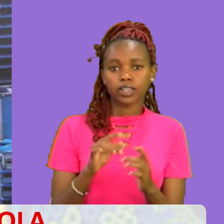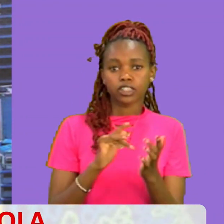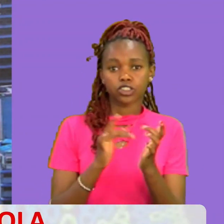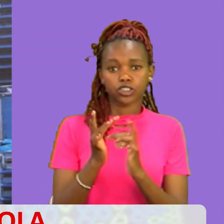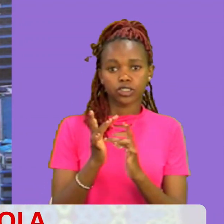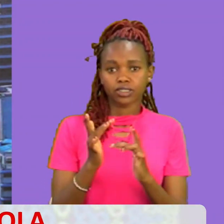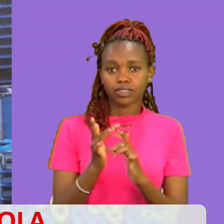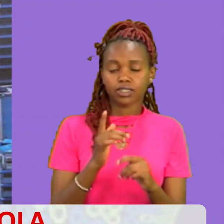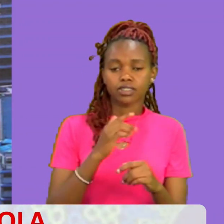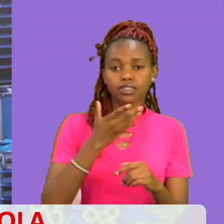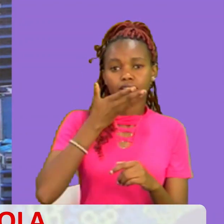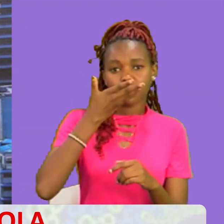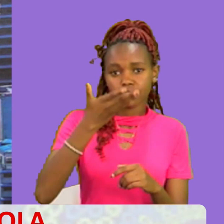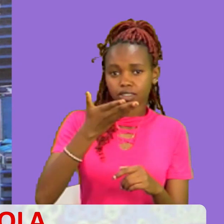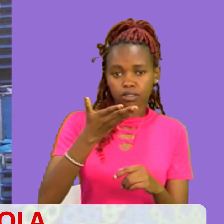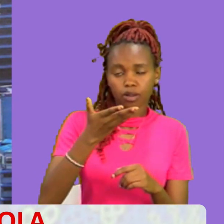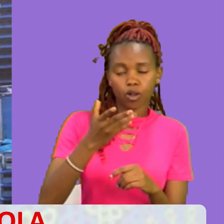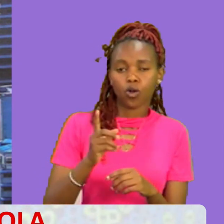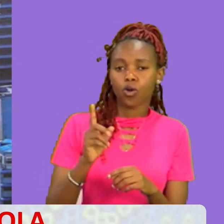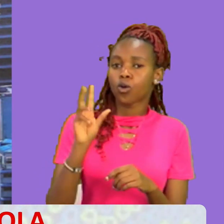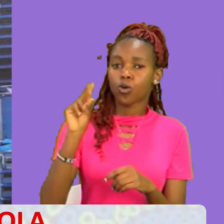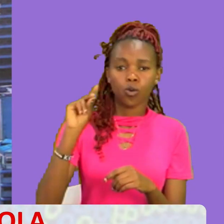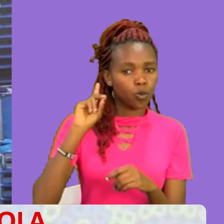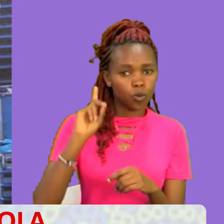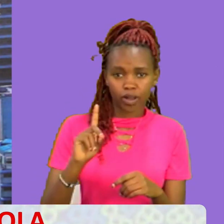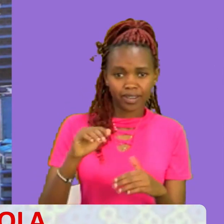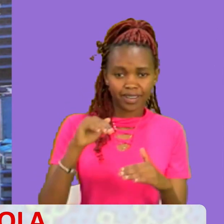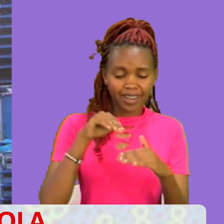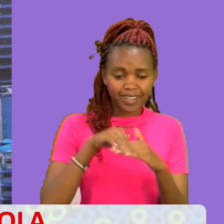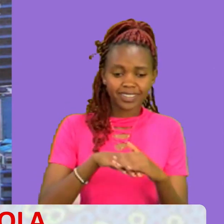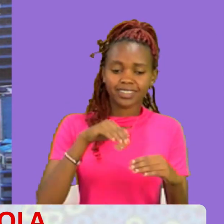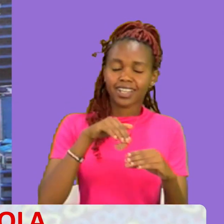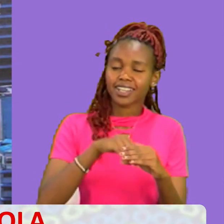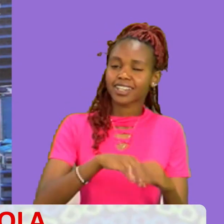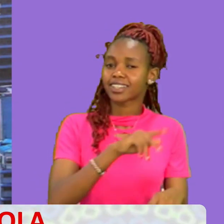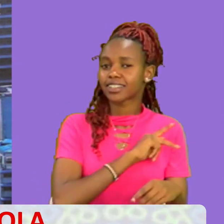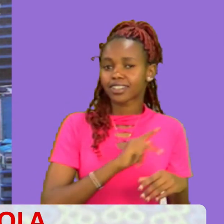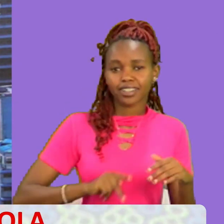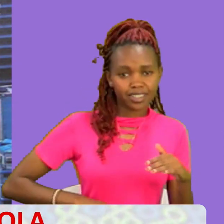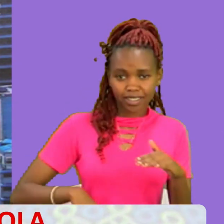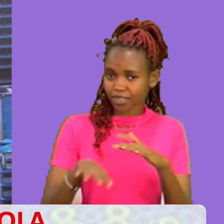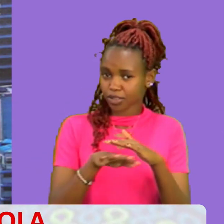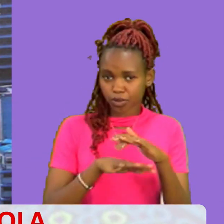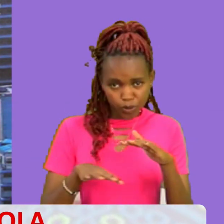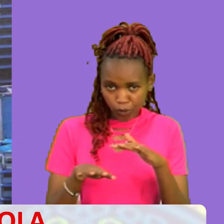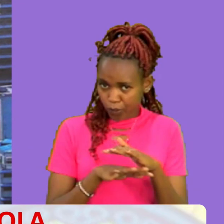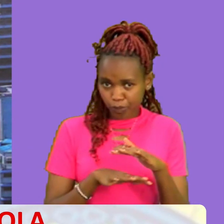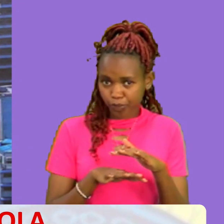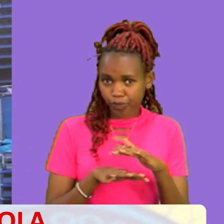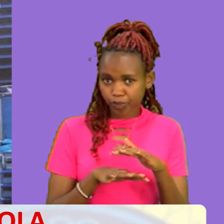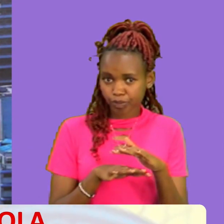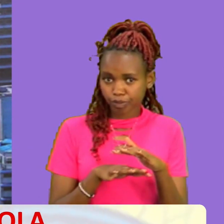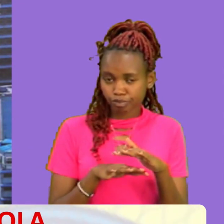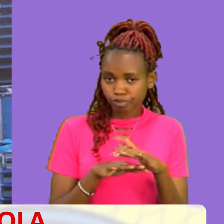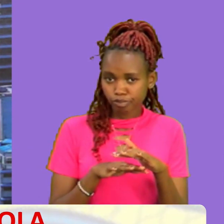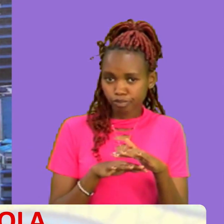No one can enter Yani Hakika Amini amini na wambia Hakuna hata mtu Atake